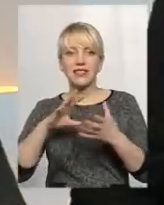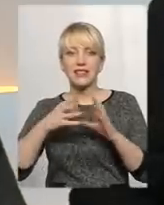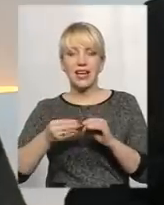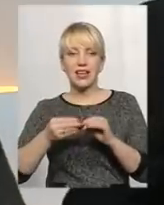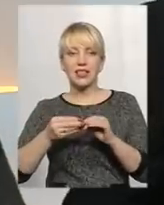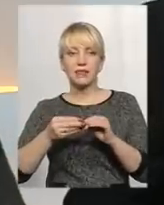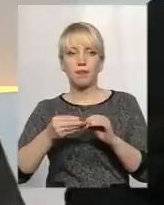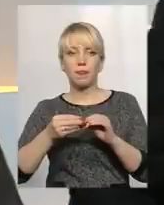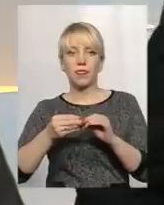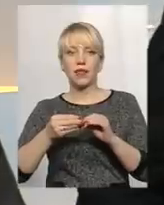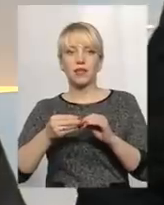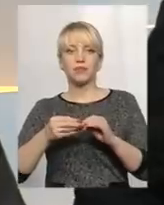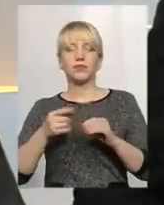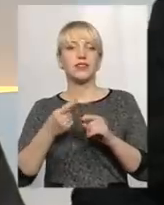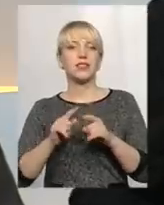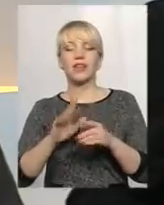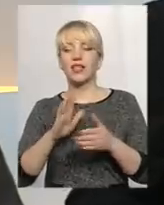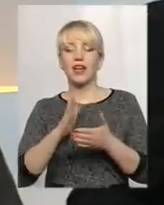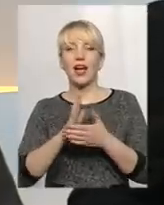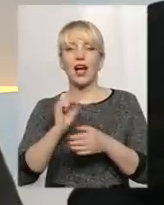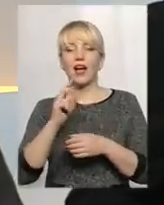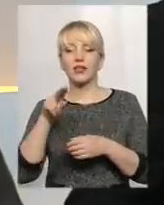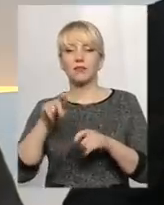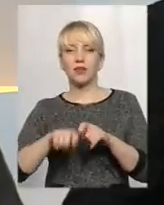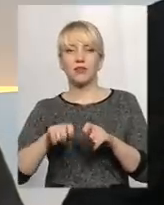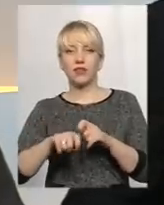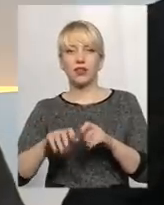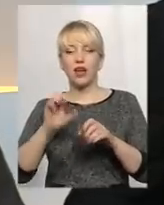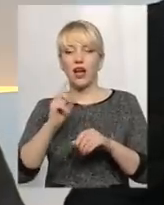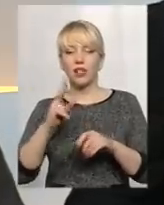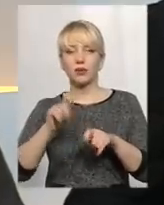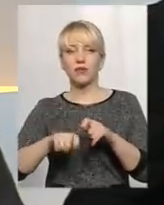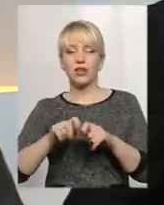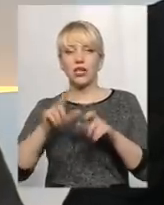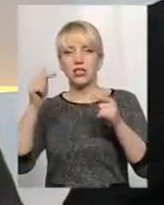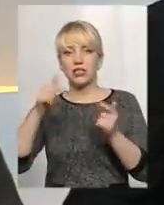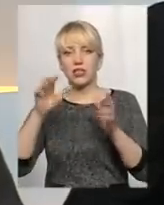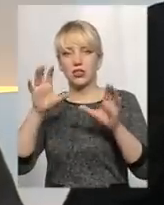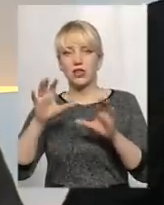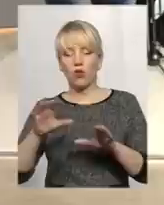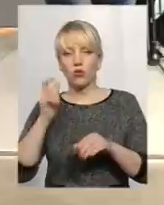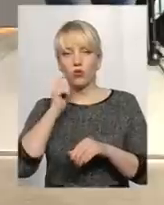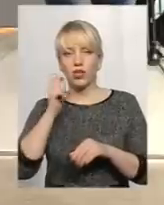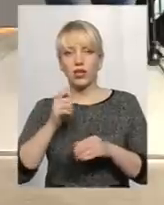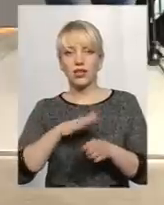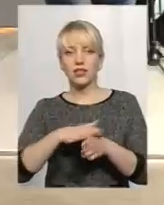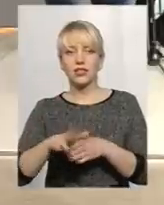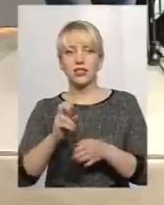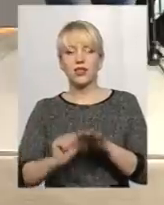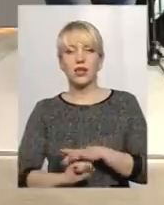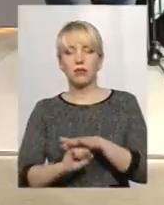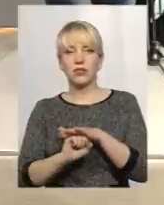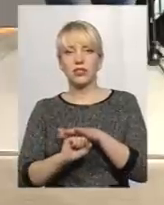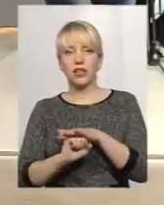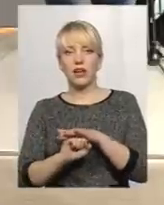є. Є акт перевірки. Акт перевірки, звідки на закону України про основні засади державного контролю, здійснюється на підставі,